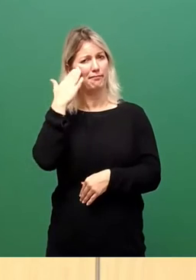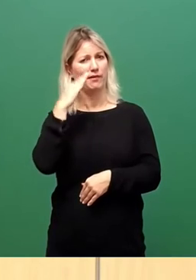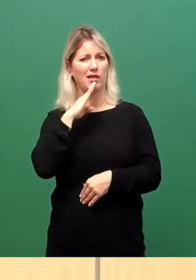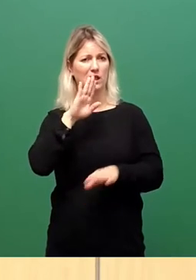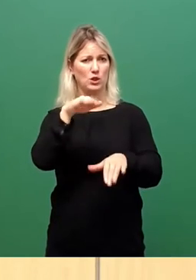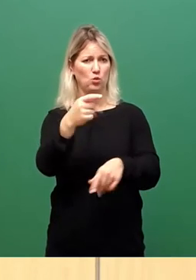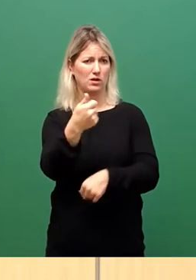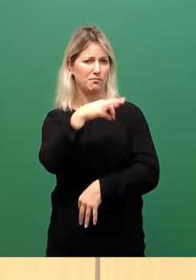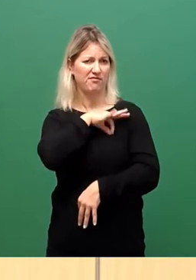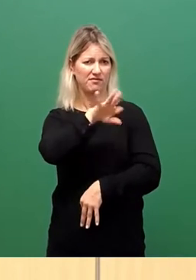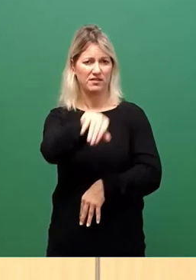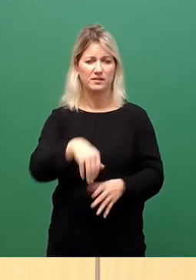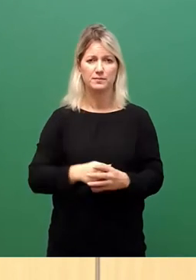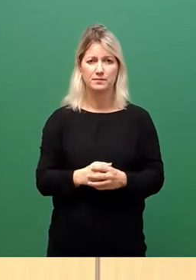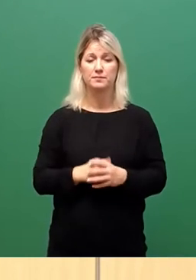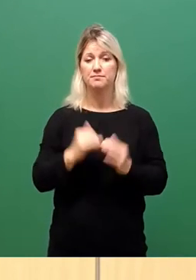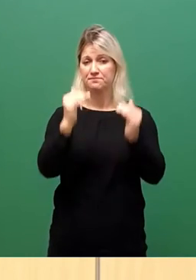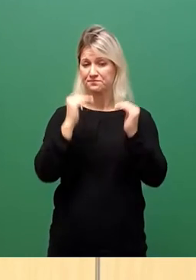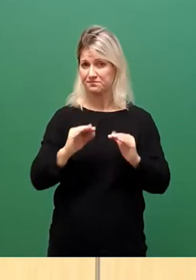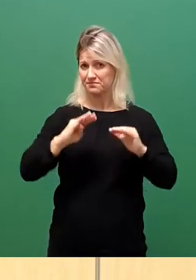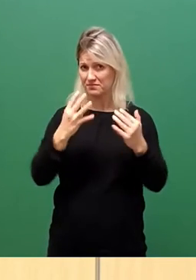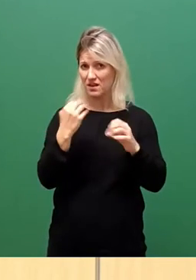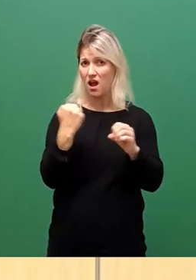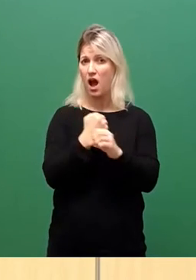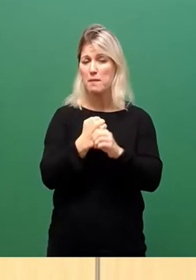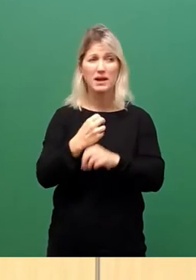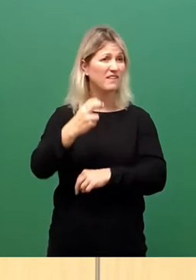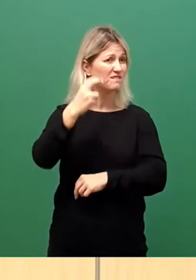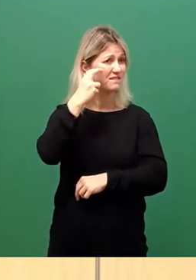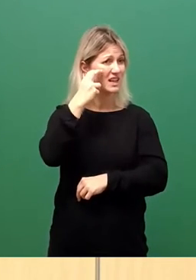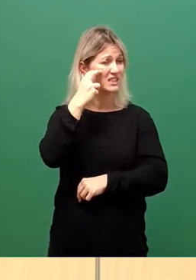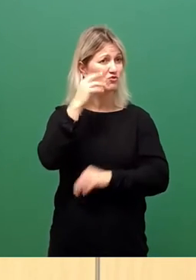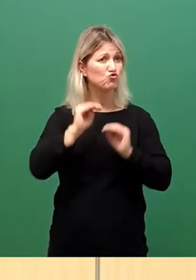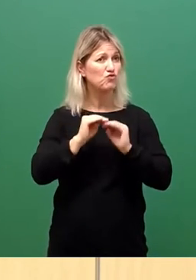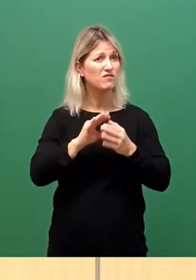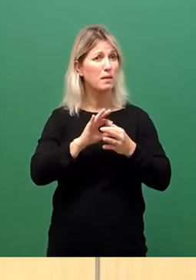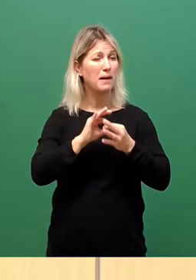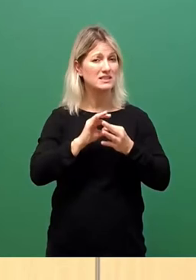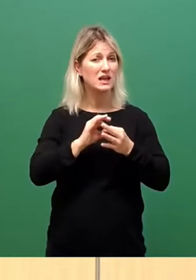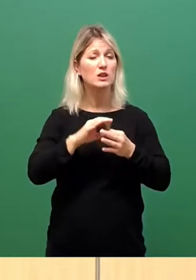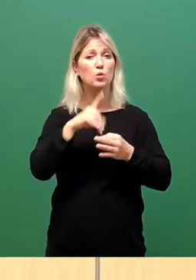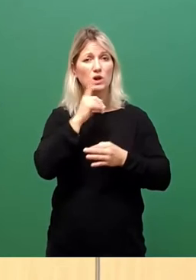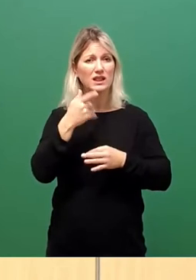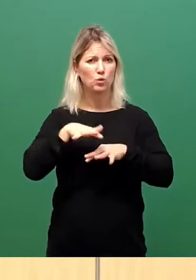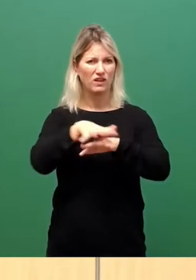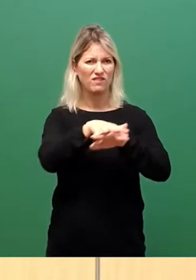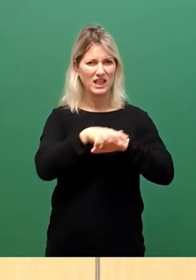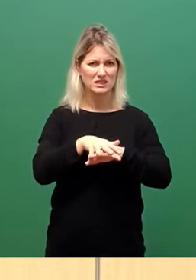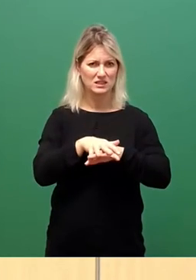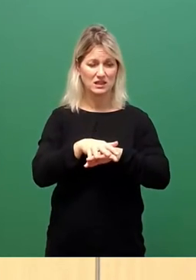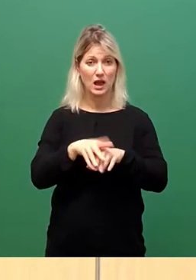Neuntens, arbeitet wissenschaftsbasiert und vernetzt, dann würden hier klar